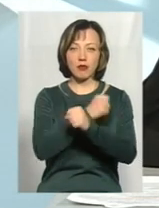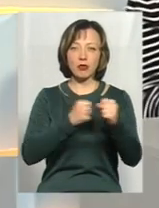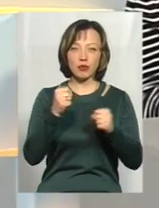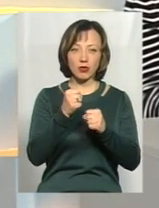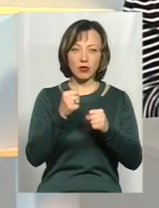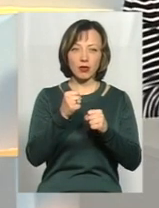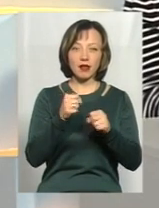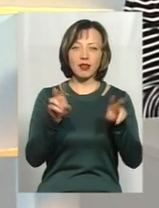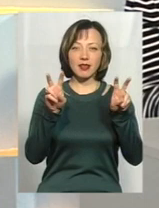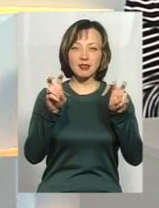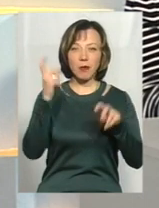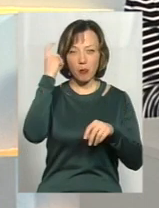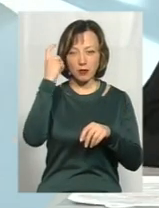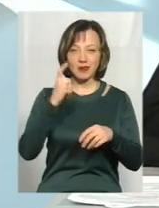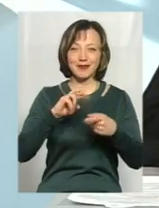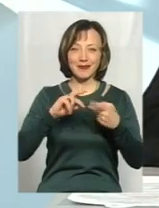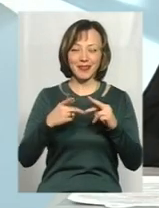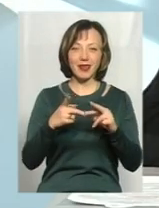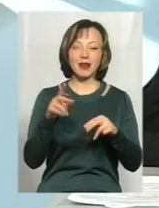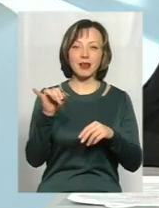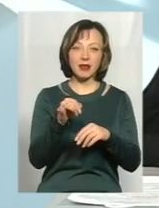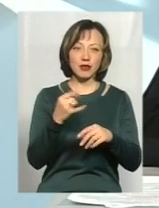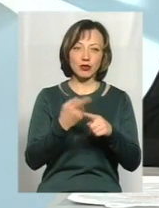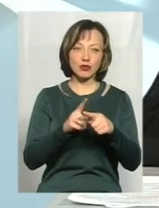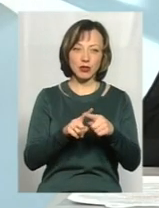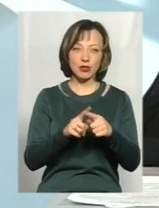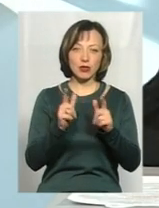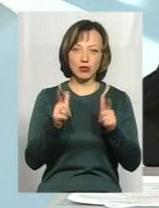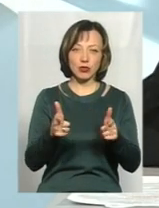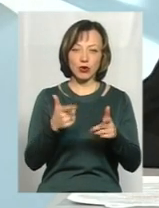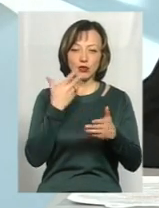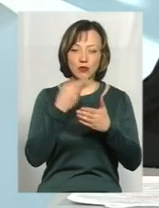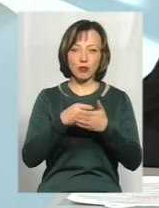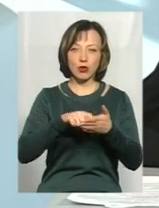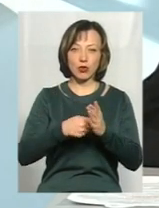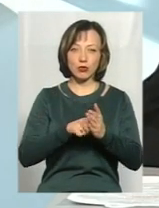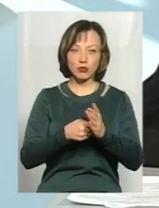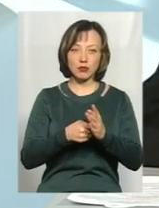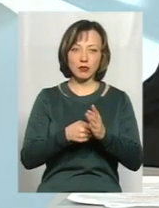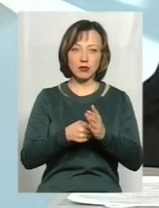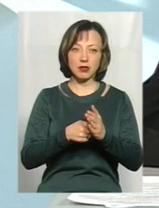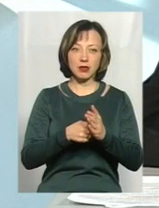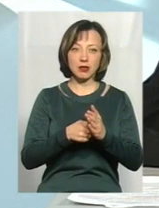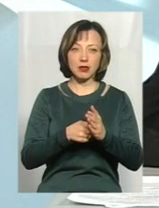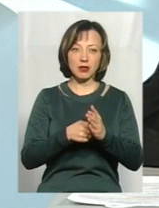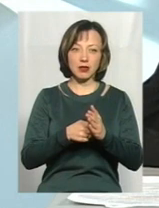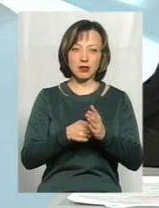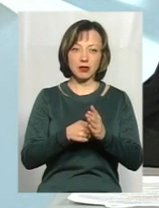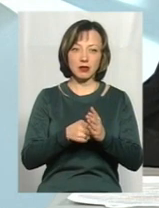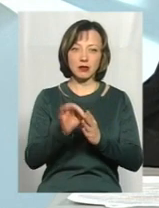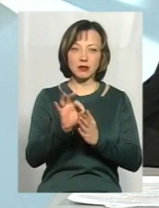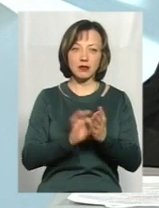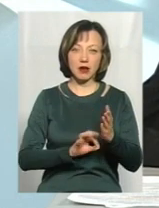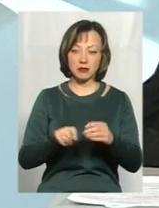Мозги автомобіля міняють, вже вони приходять з готовим прошитою і своїм ключом, вже прошитим під цей комп'ютер, вони